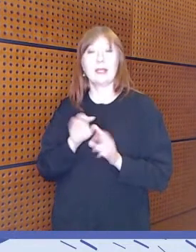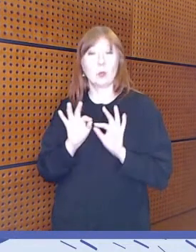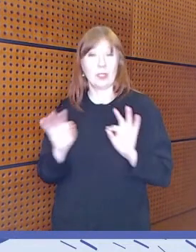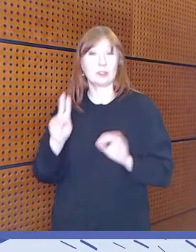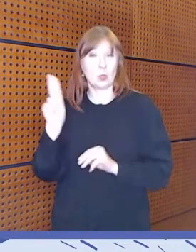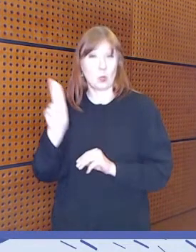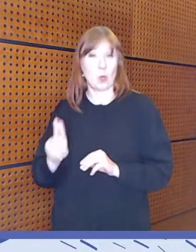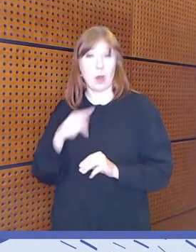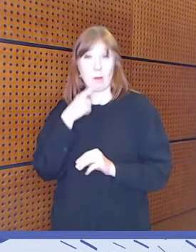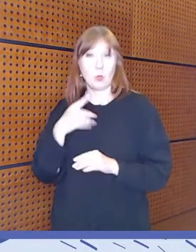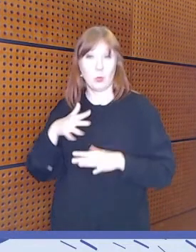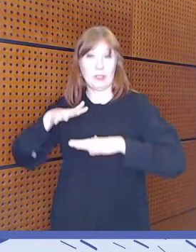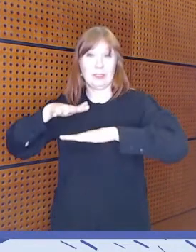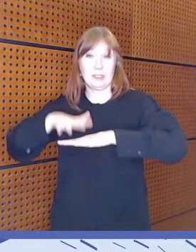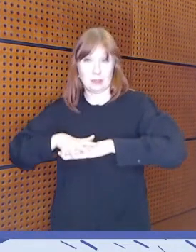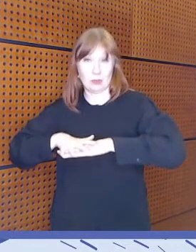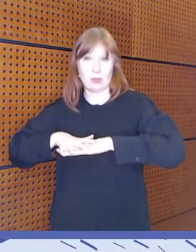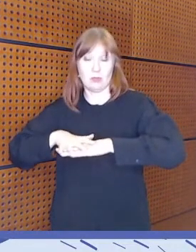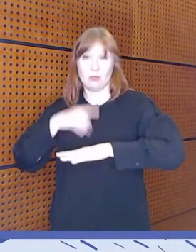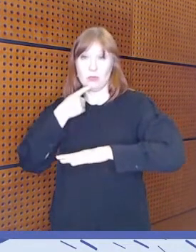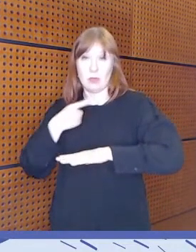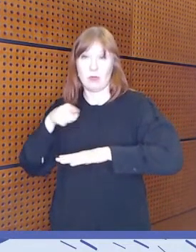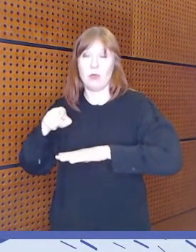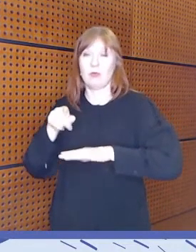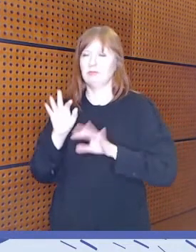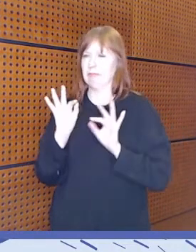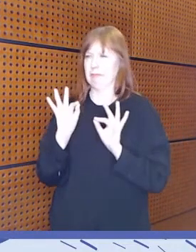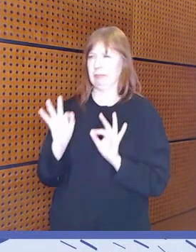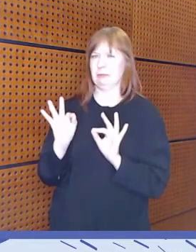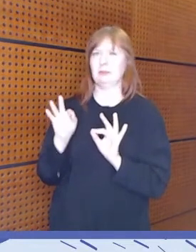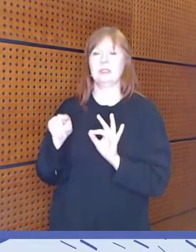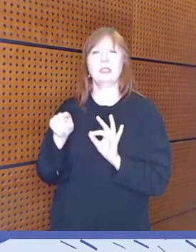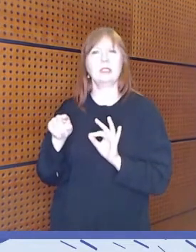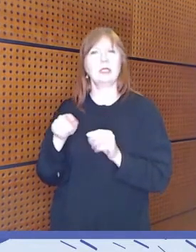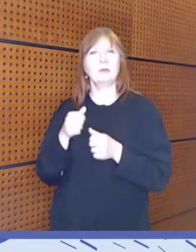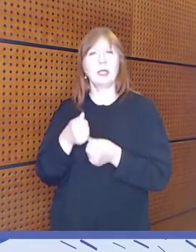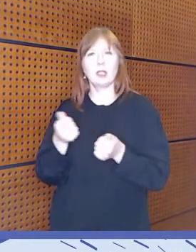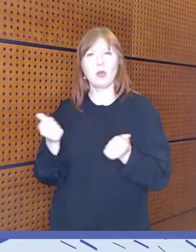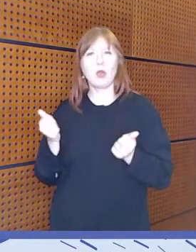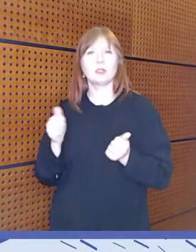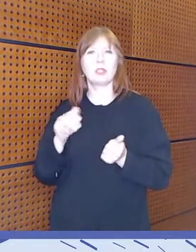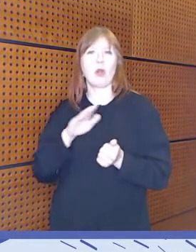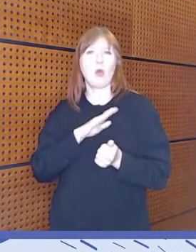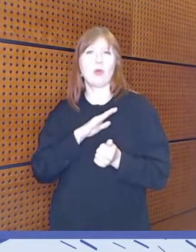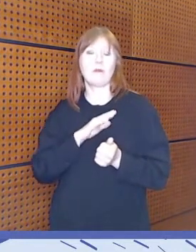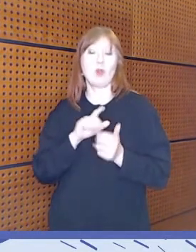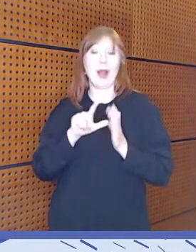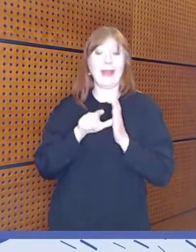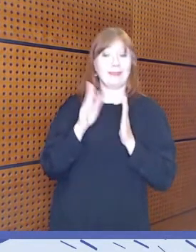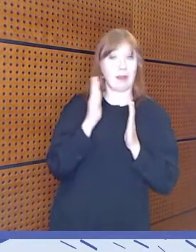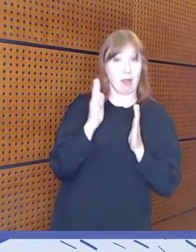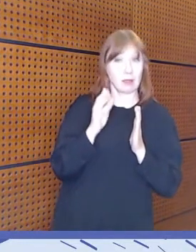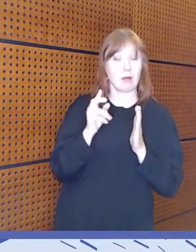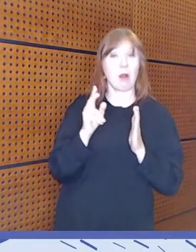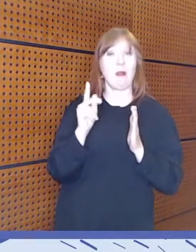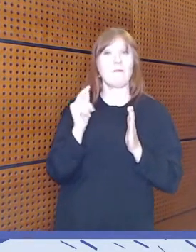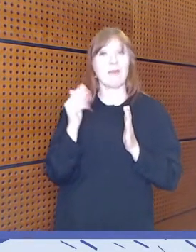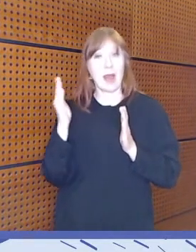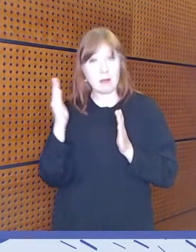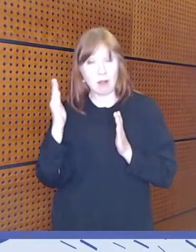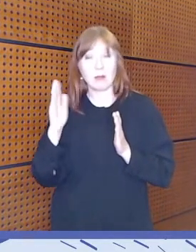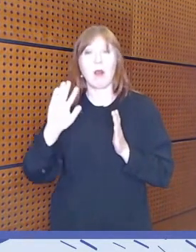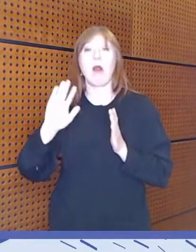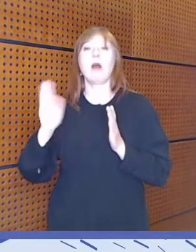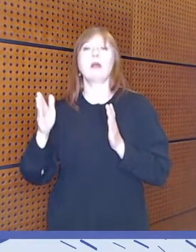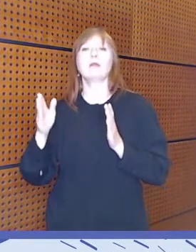intersektionaalisuudesta, se tavallaan myöskin, että meillä jokaisella on joko hetken aikaa tietyn aikaa tai sitten läpi elämän tietynlaisia